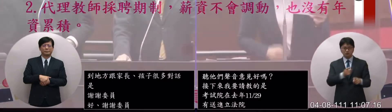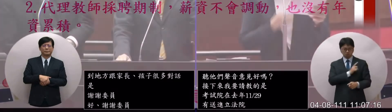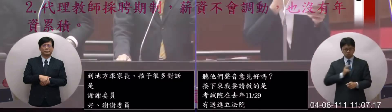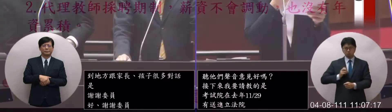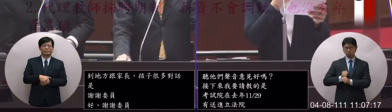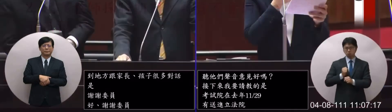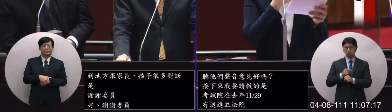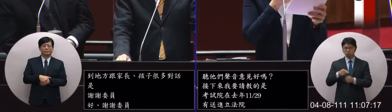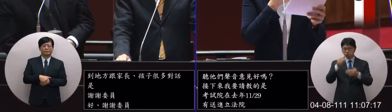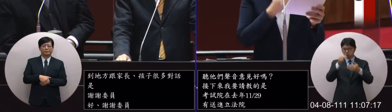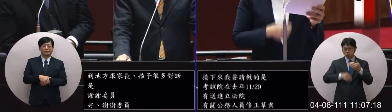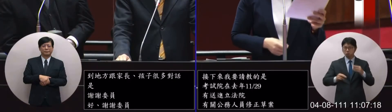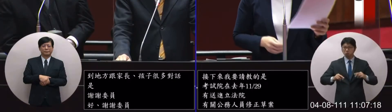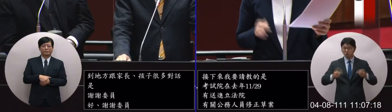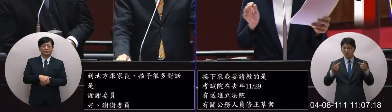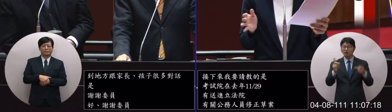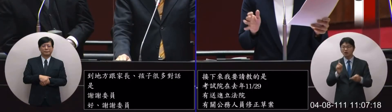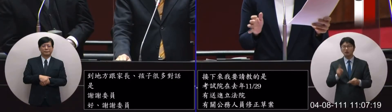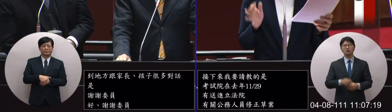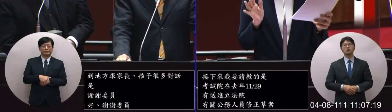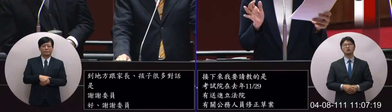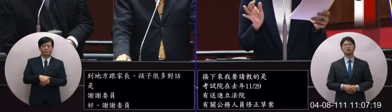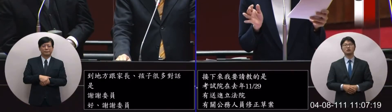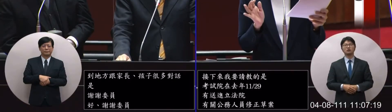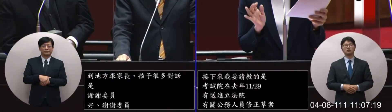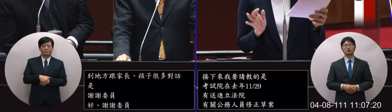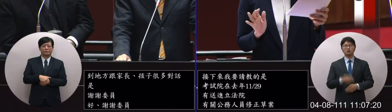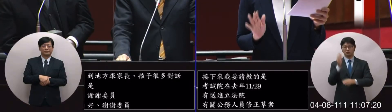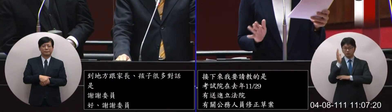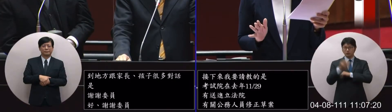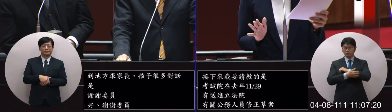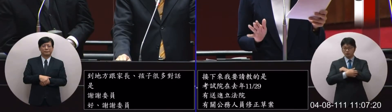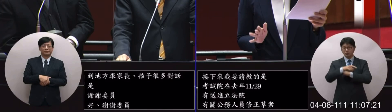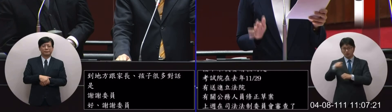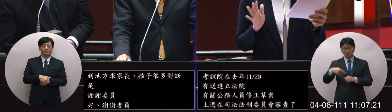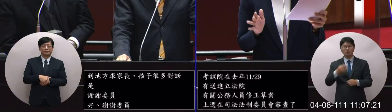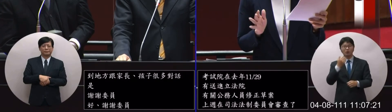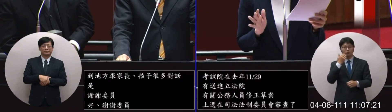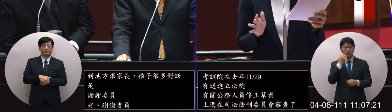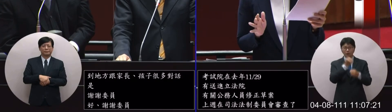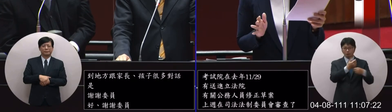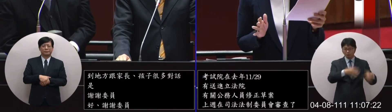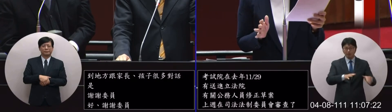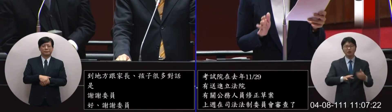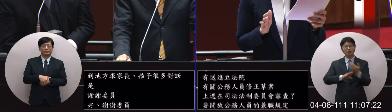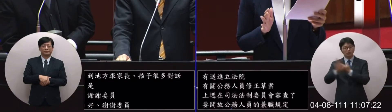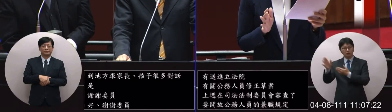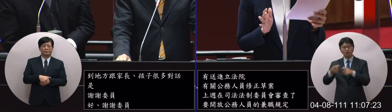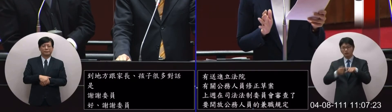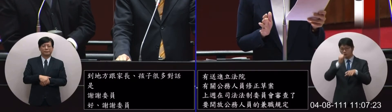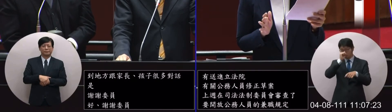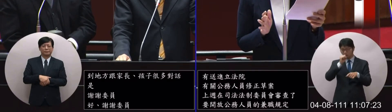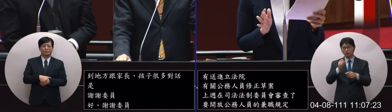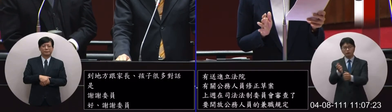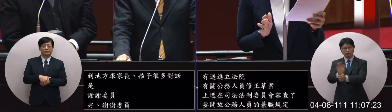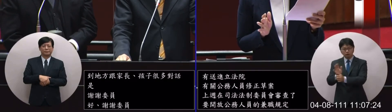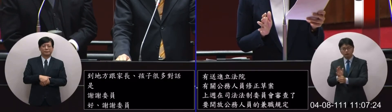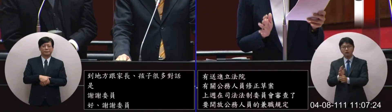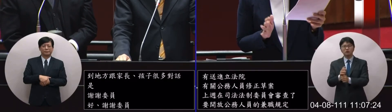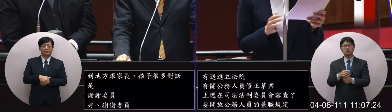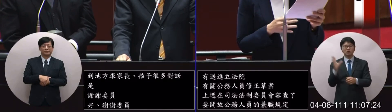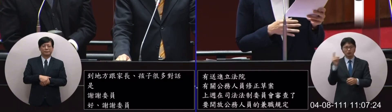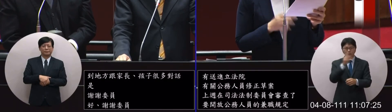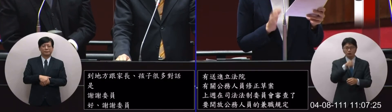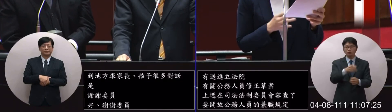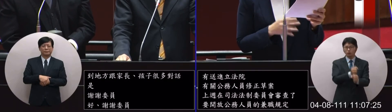這明確的公務人員是可以在法定以外的時間從事公益或非經常性持續